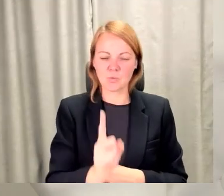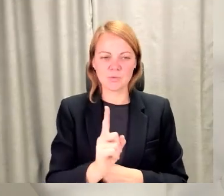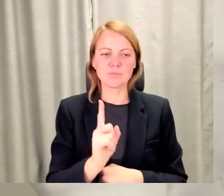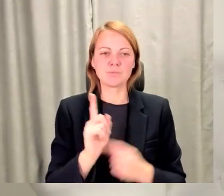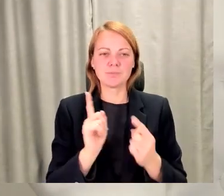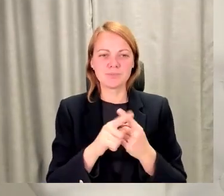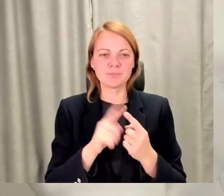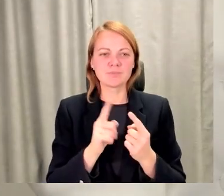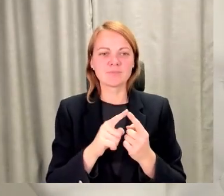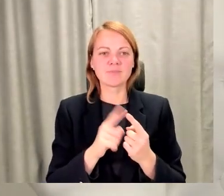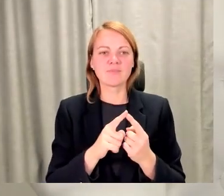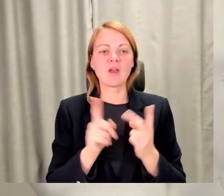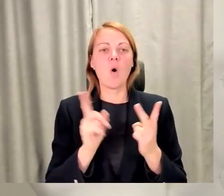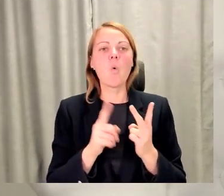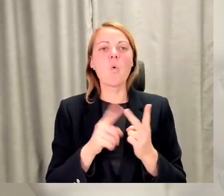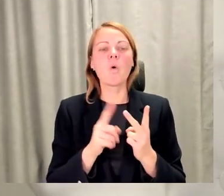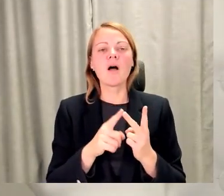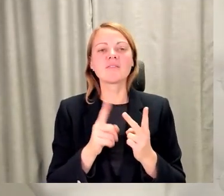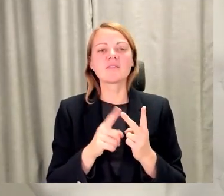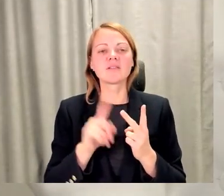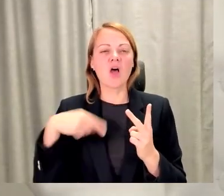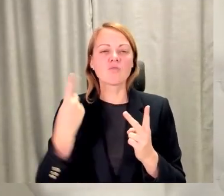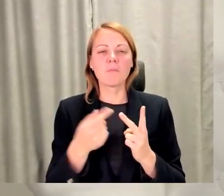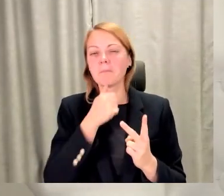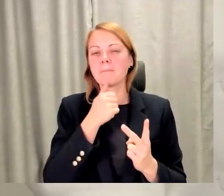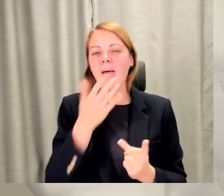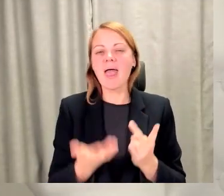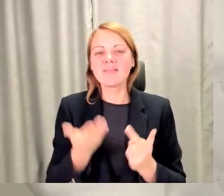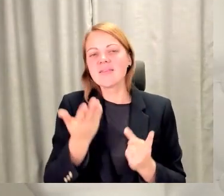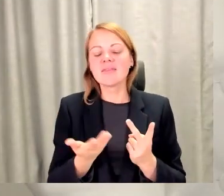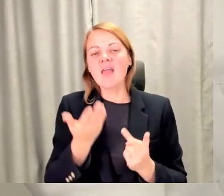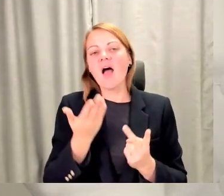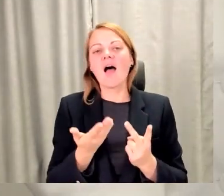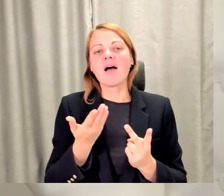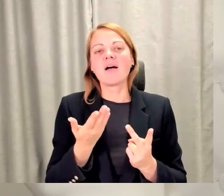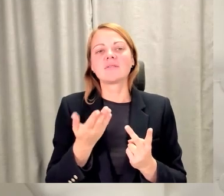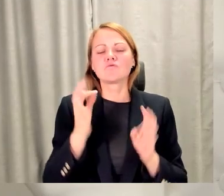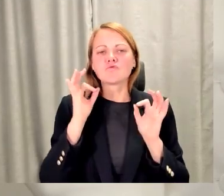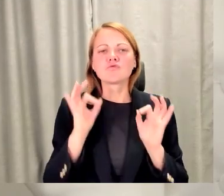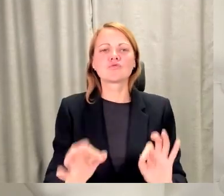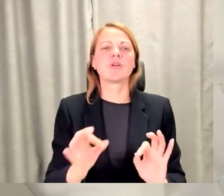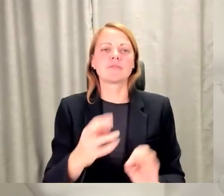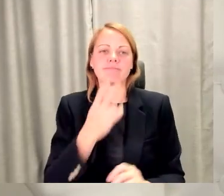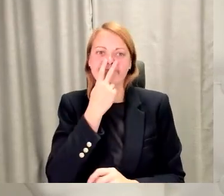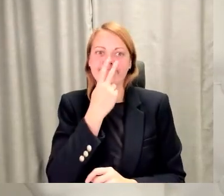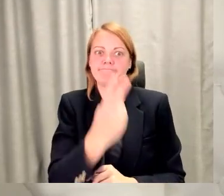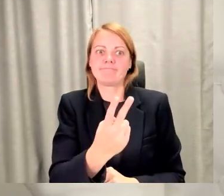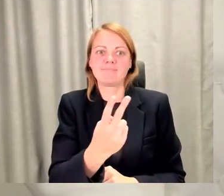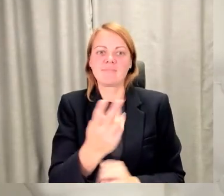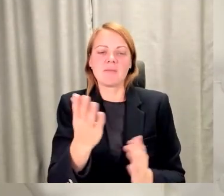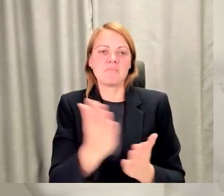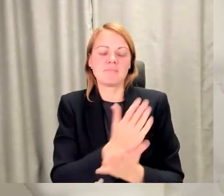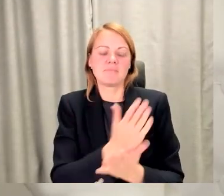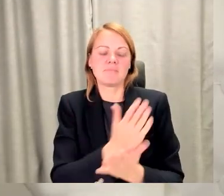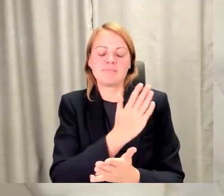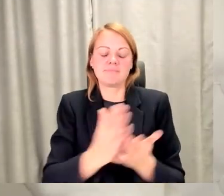Tad nākošais ir tas, nu, pamēģināt kaut ko tādu, ko tu tiešām tā liekas, ka tas ir pilnīgs kosmos un tas ir tālu